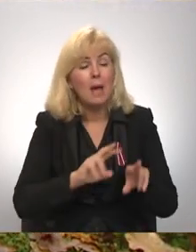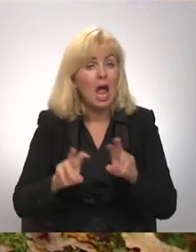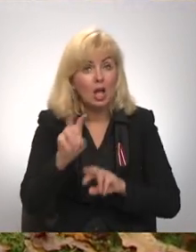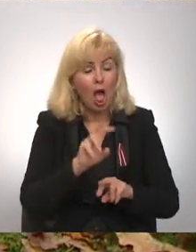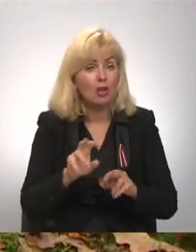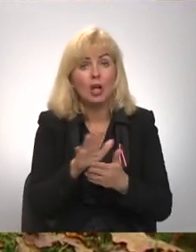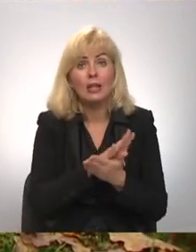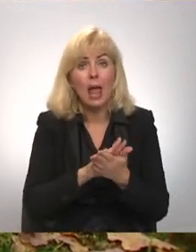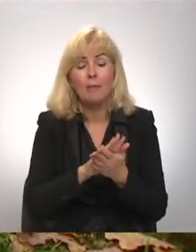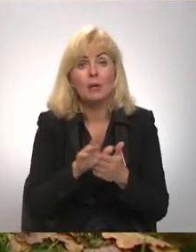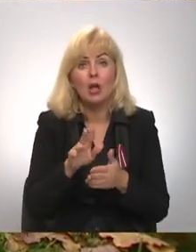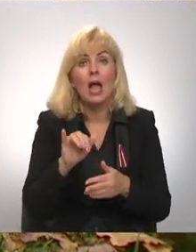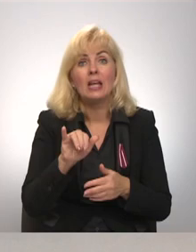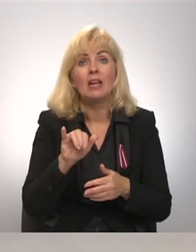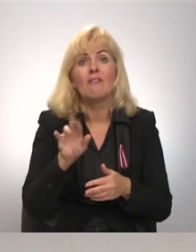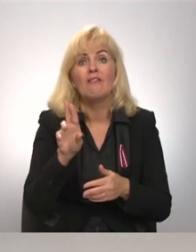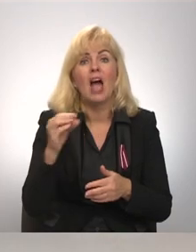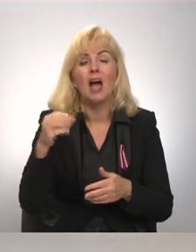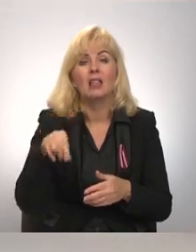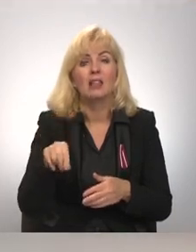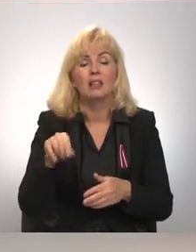nebija ķērusies īvete žvagiņa.